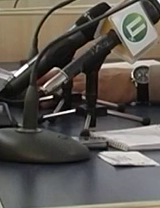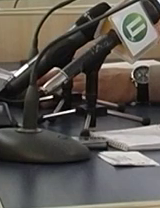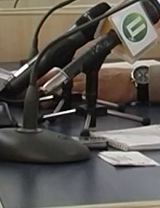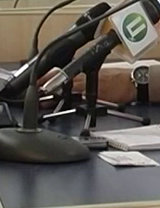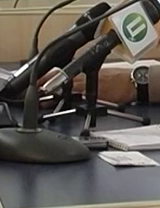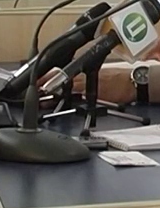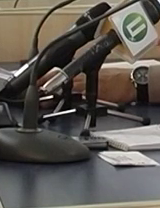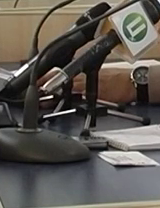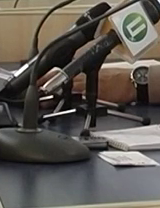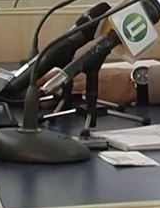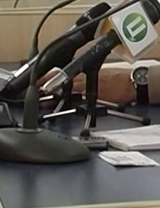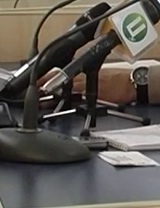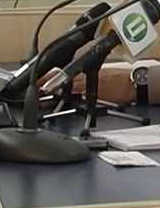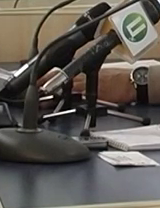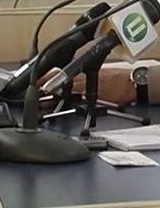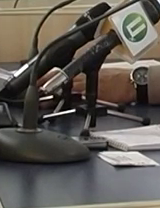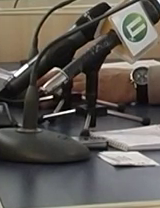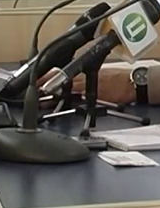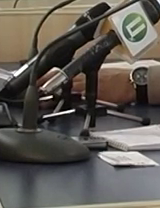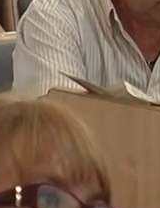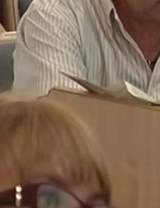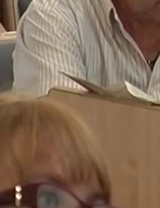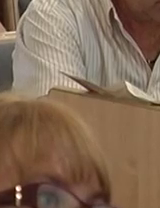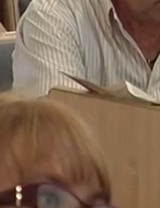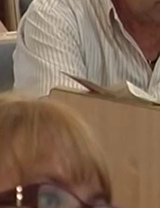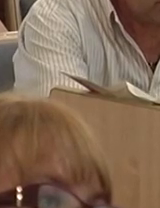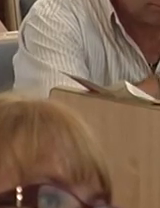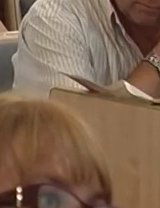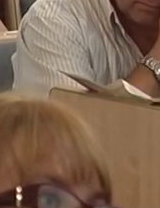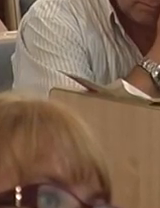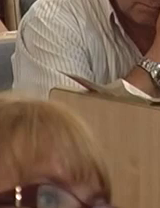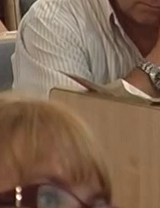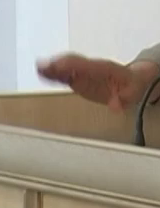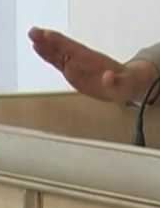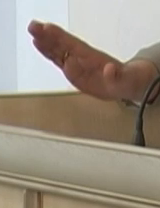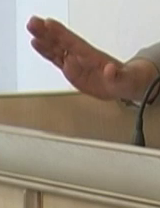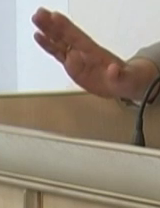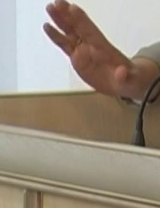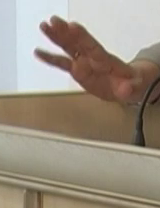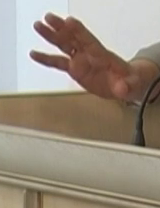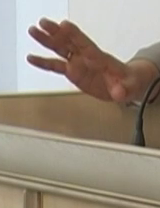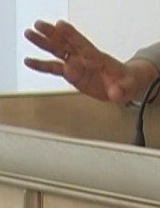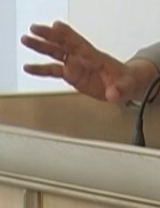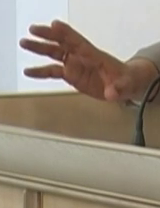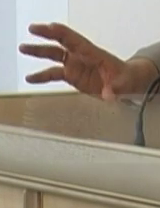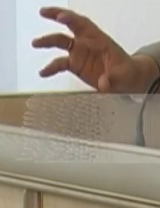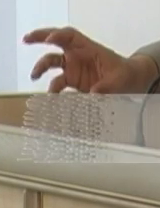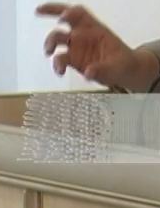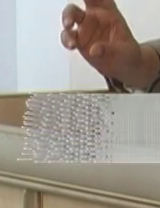черговому засіданні ради Майдану Михайло Загородний був не такий категоричний, мовляв, не слід рубати з плеча Я хочу, щоб всі,